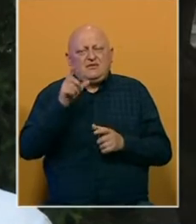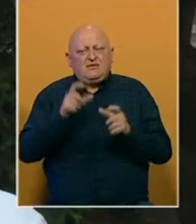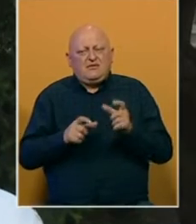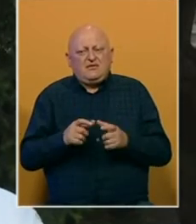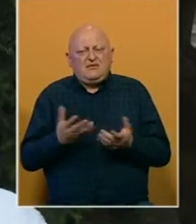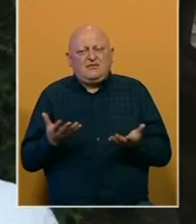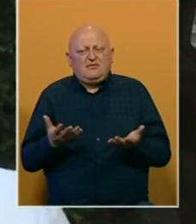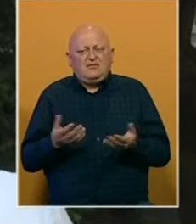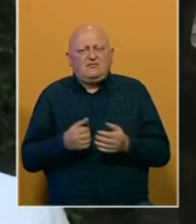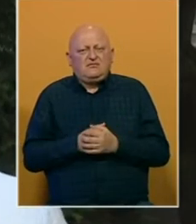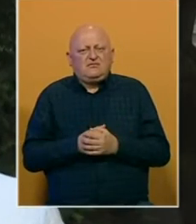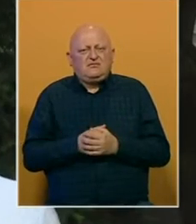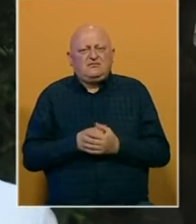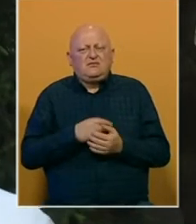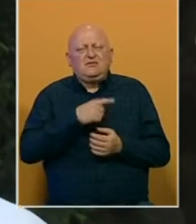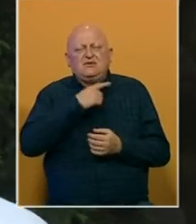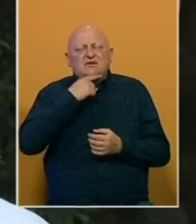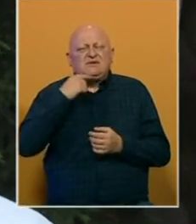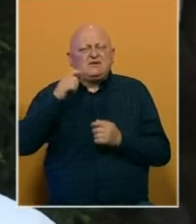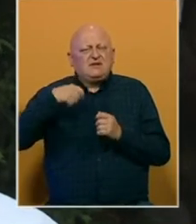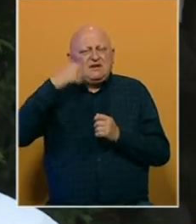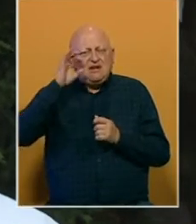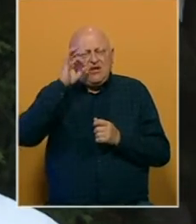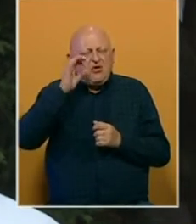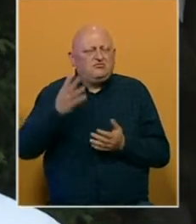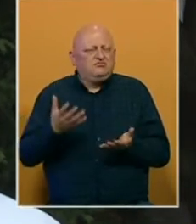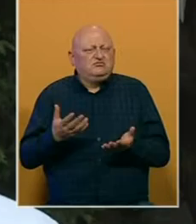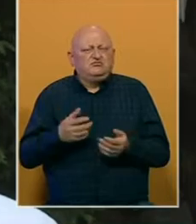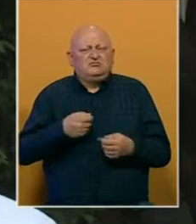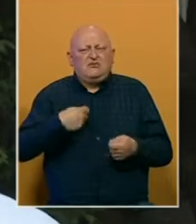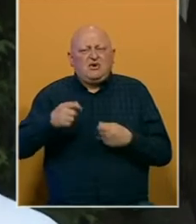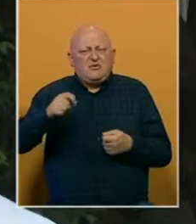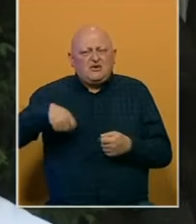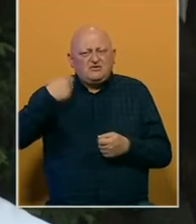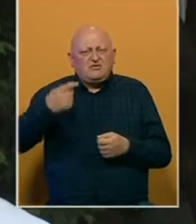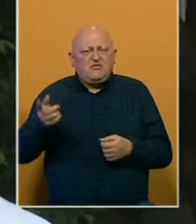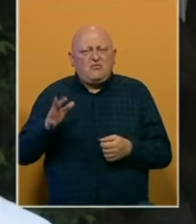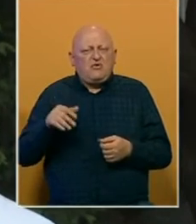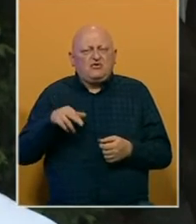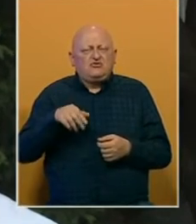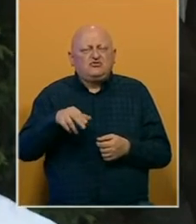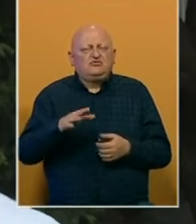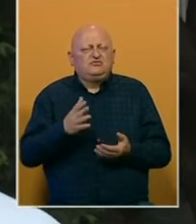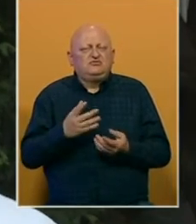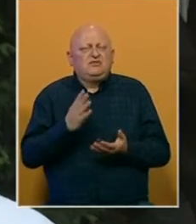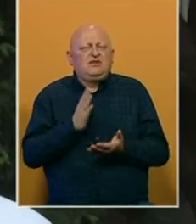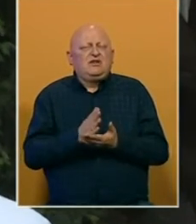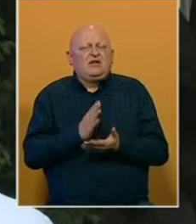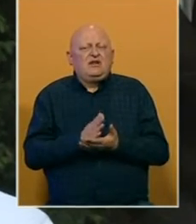zasjetili kina i da proizvodnja filmova možda dođe na neki način